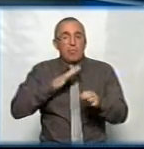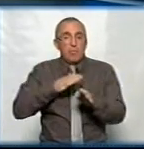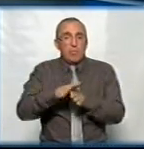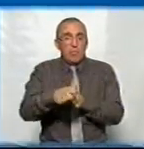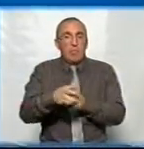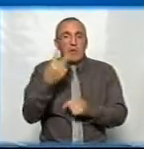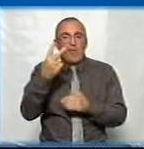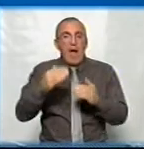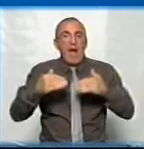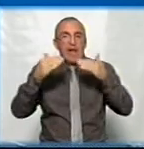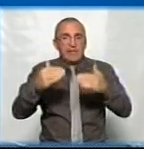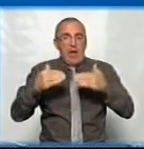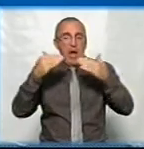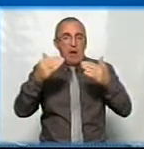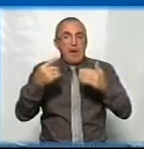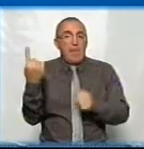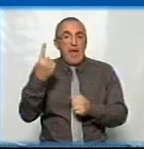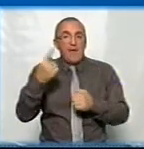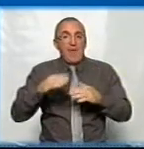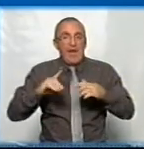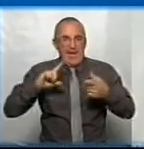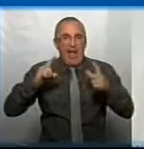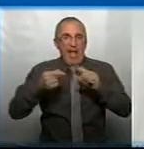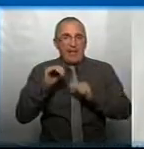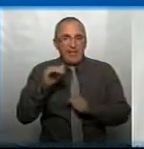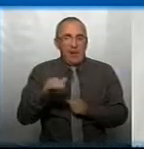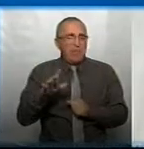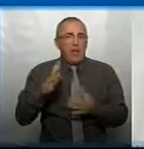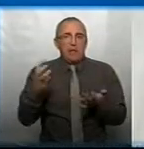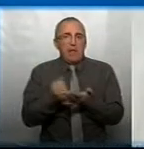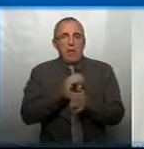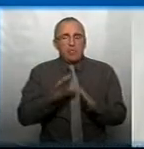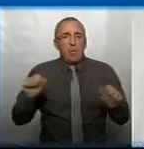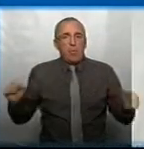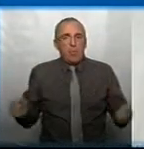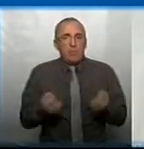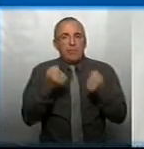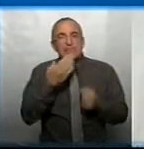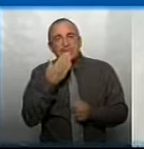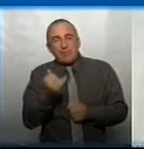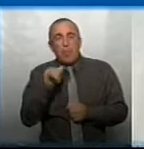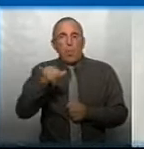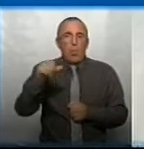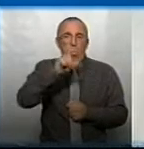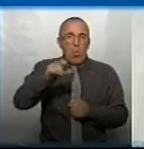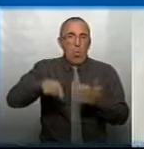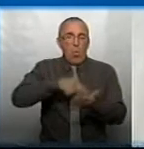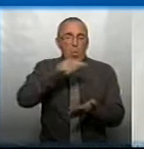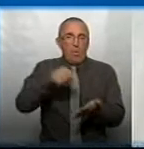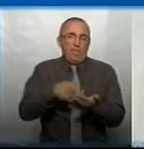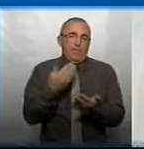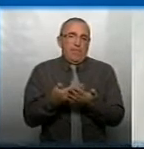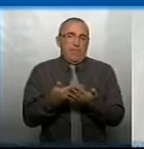Проходив в два етапи. Первий етап, в общем-то, не нашов поддержки і симпатії у горожан, навіть були там